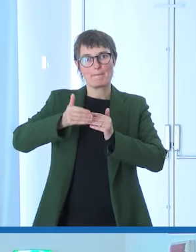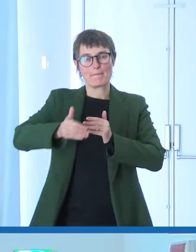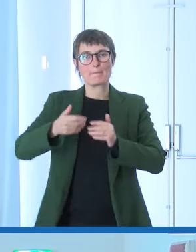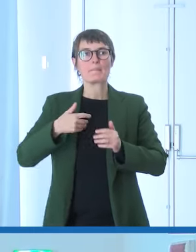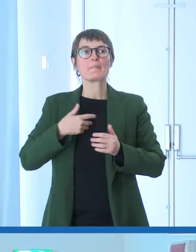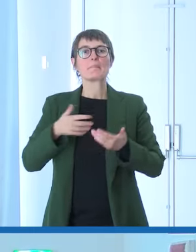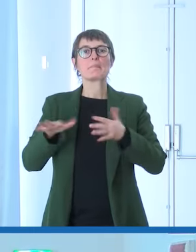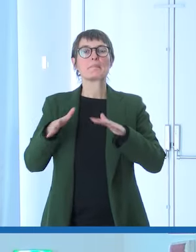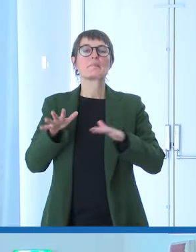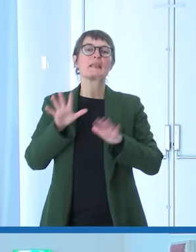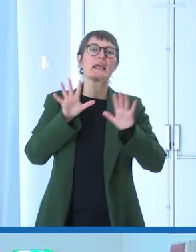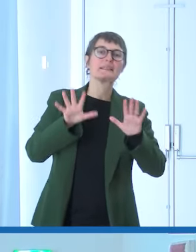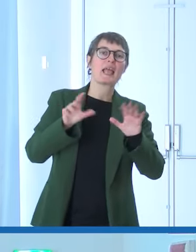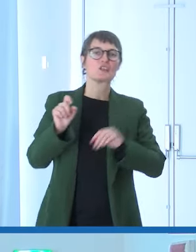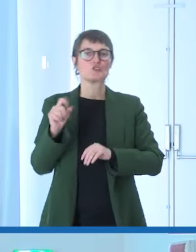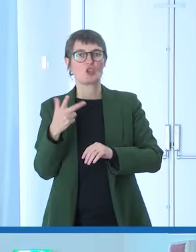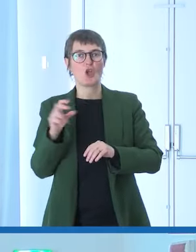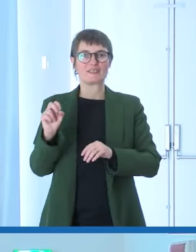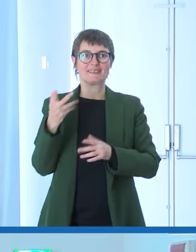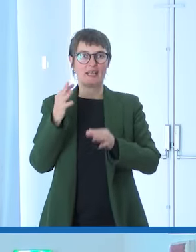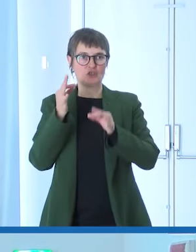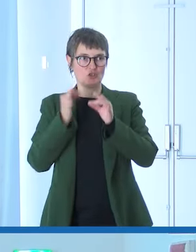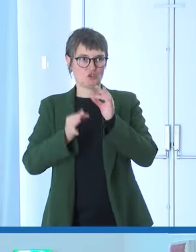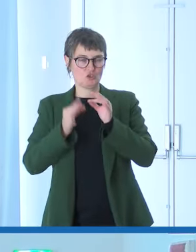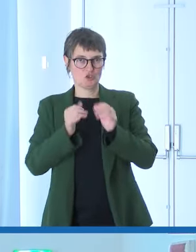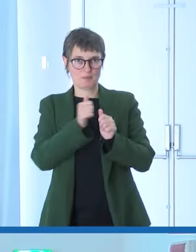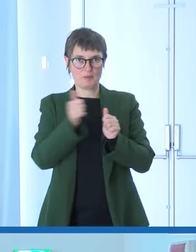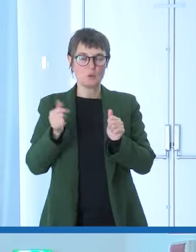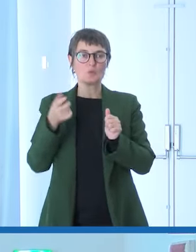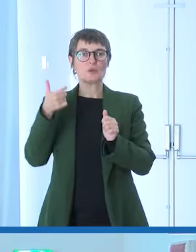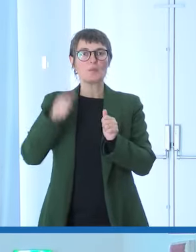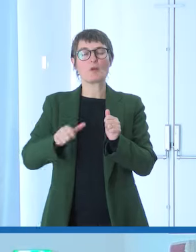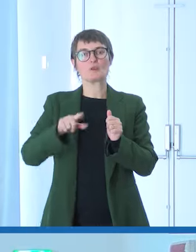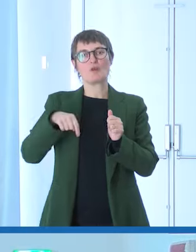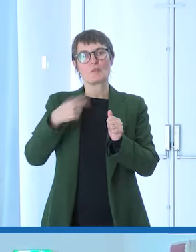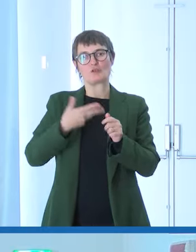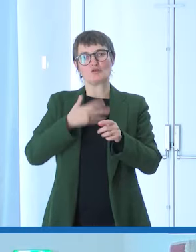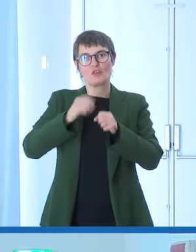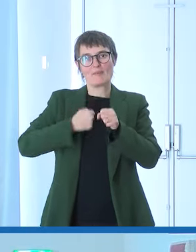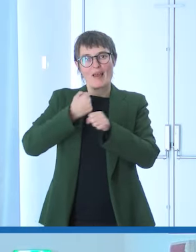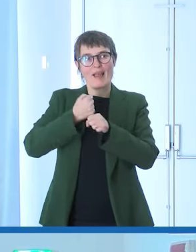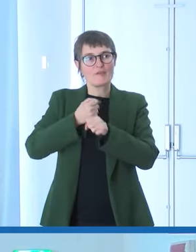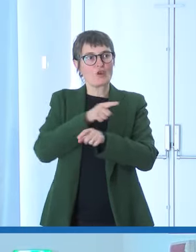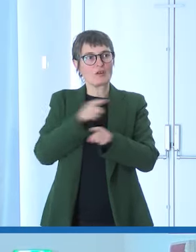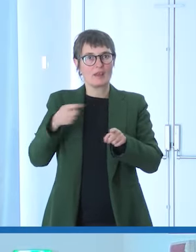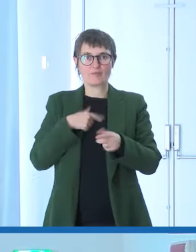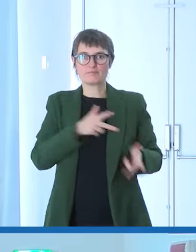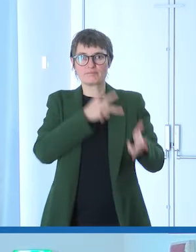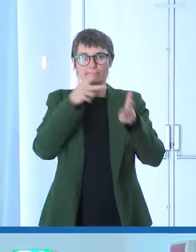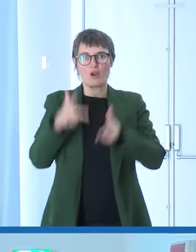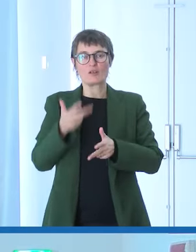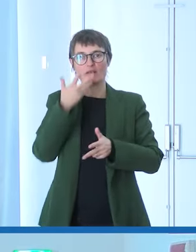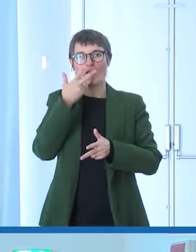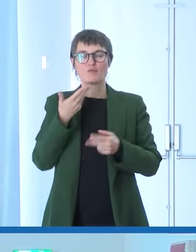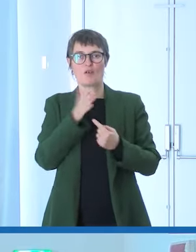12, 13 minuti perché ci saranno anche poi dei lavori che voi avete portato e che vorrete presentare. Io